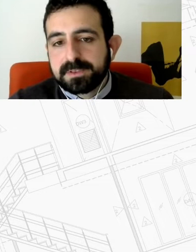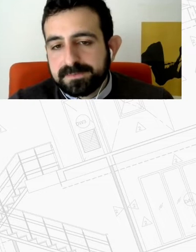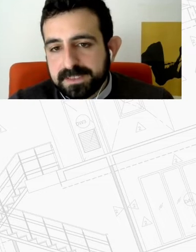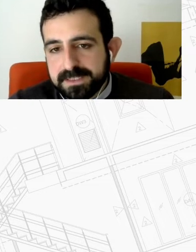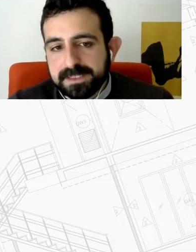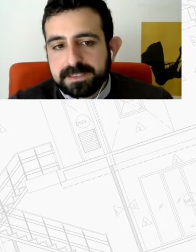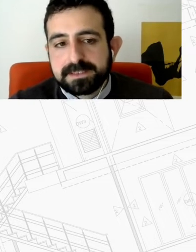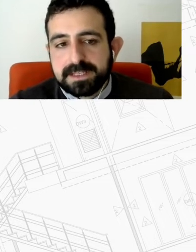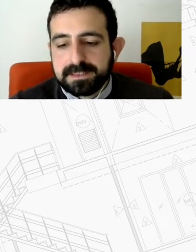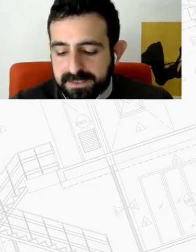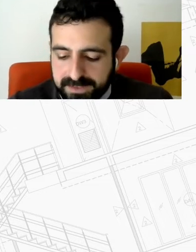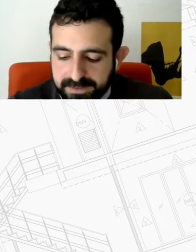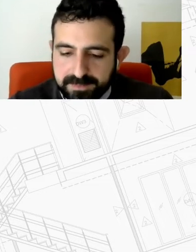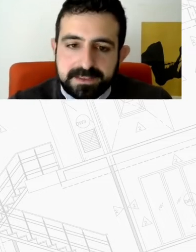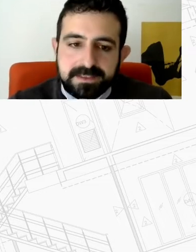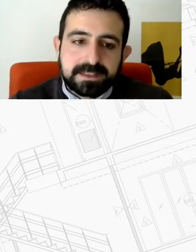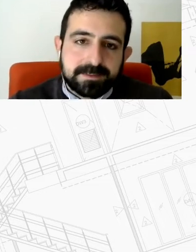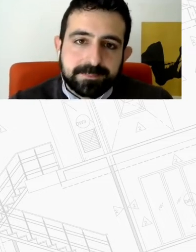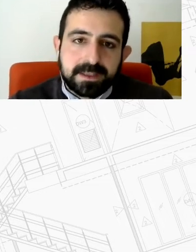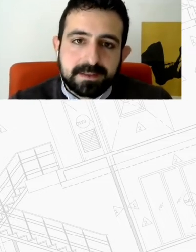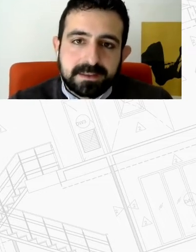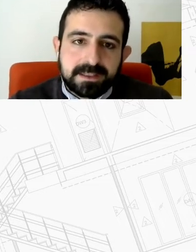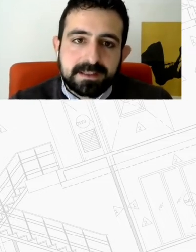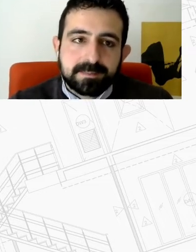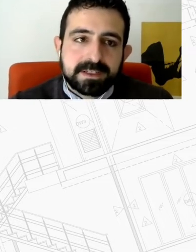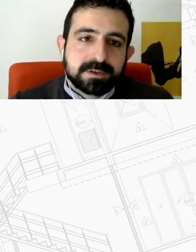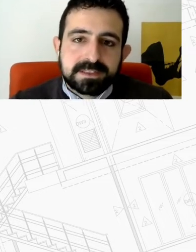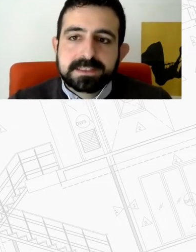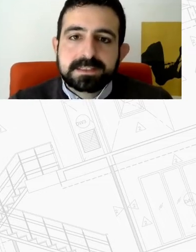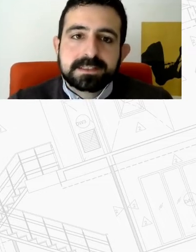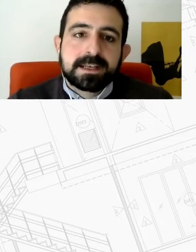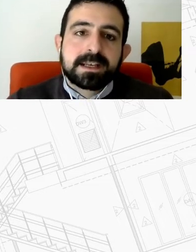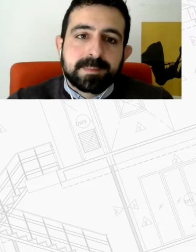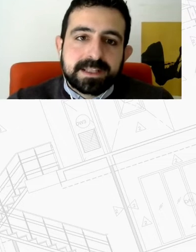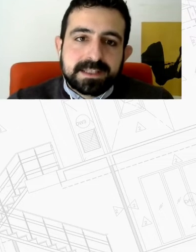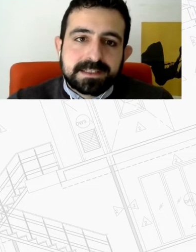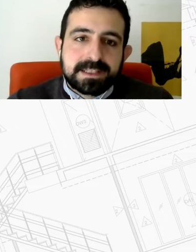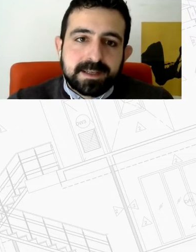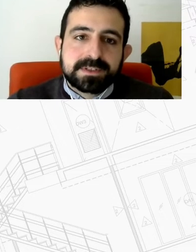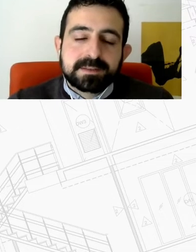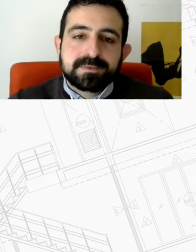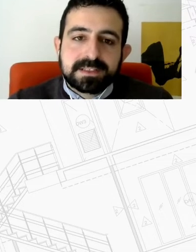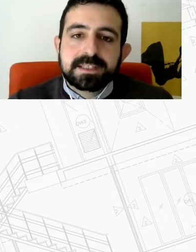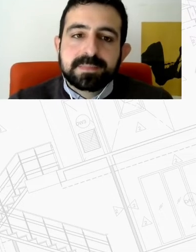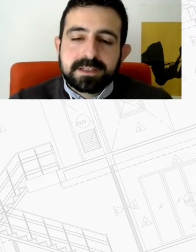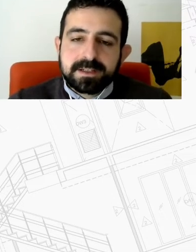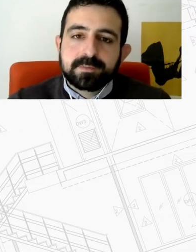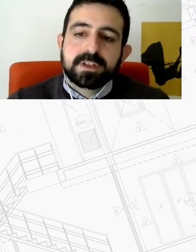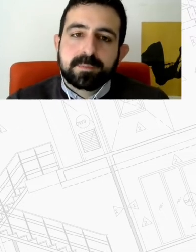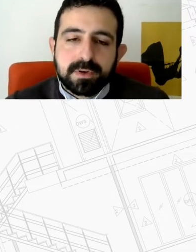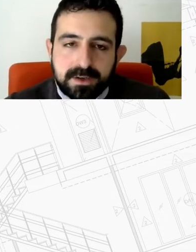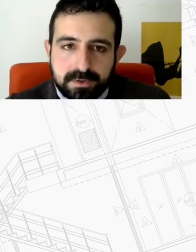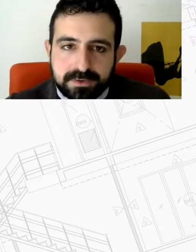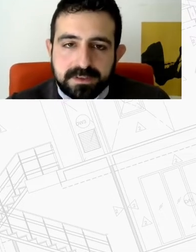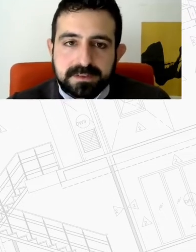Ευρώπη οι βασικές αρχές, τάσεις και τα παραδείγματα και θα ήθελα να μοιραστώ μαζί σας μερικές σκέψεις με βάση την εμπειρία